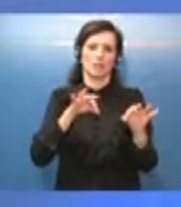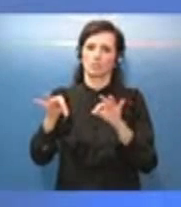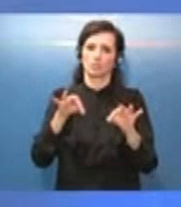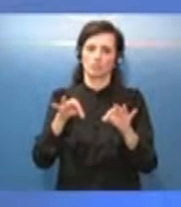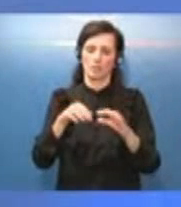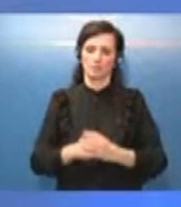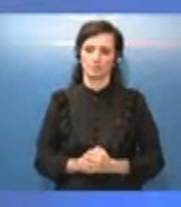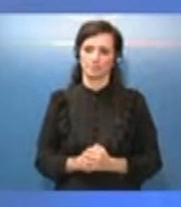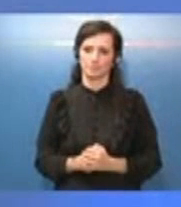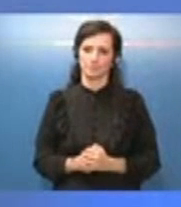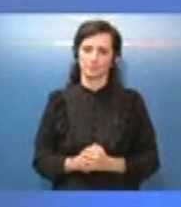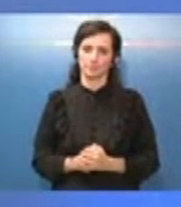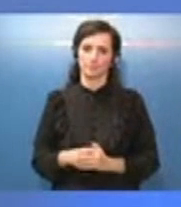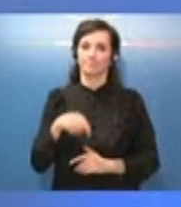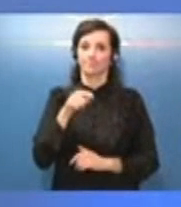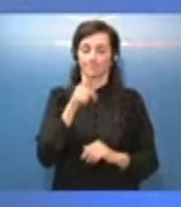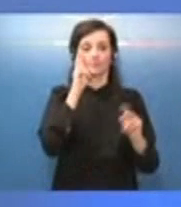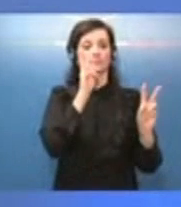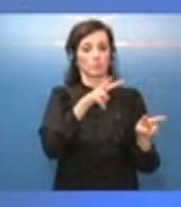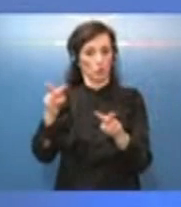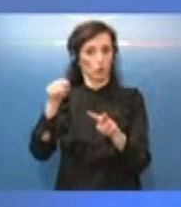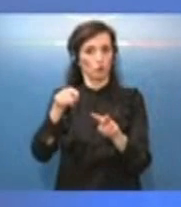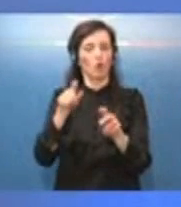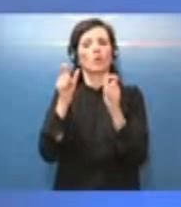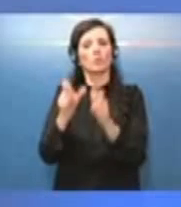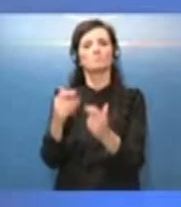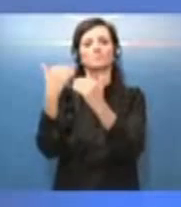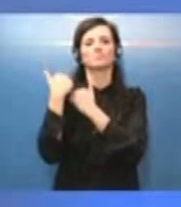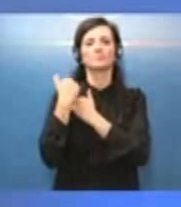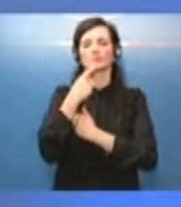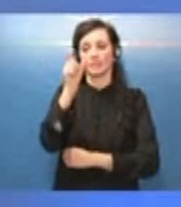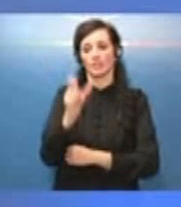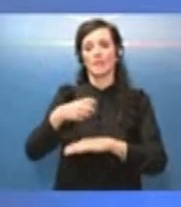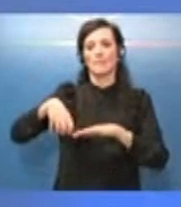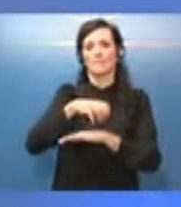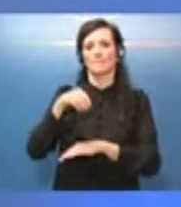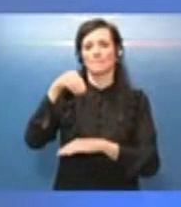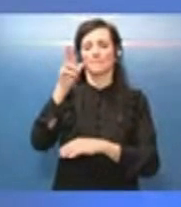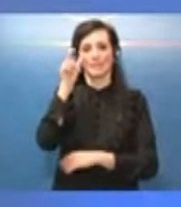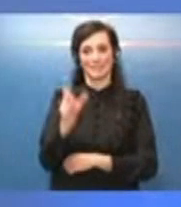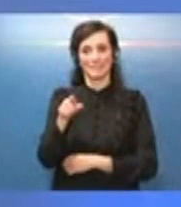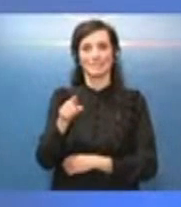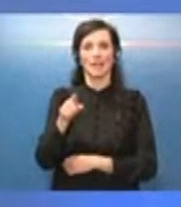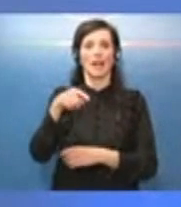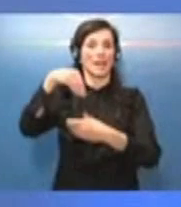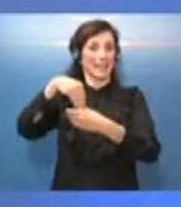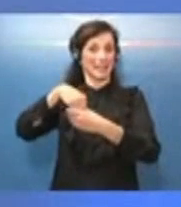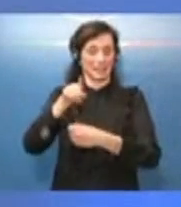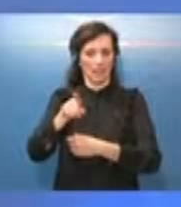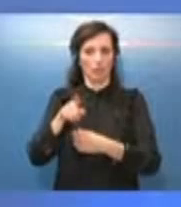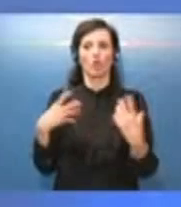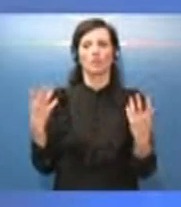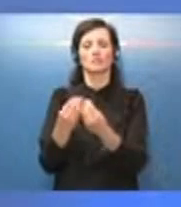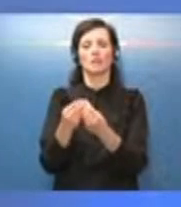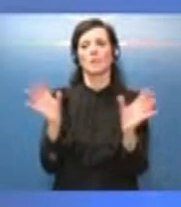di questo è stata investita la Ministra dell'Interno e le forze di sicurezza